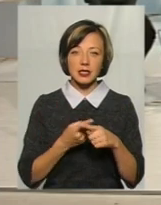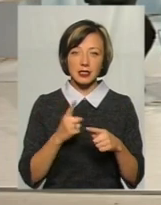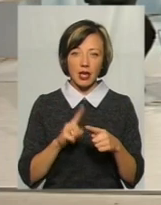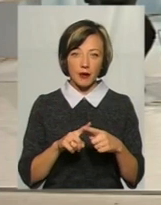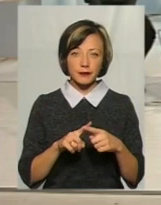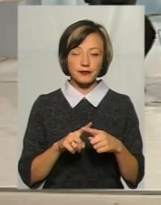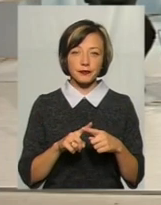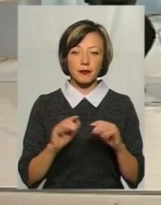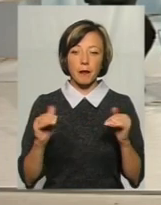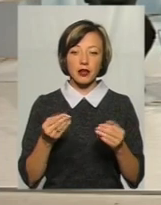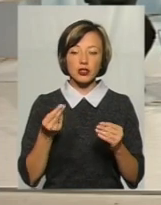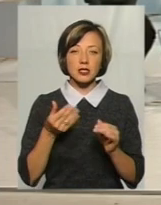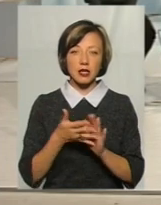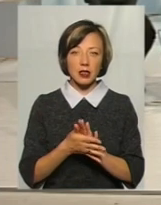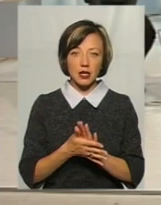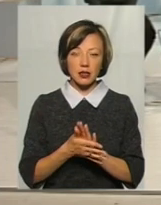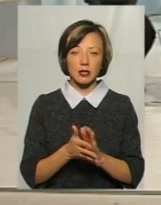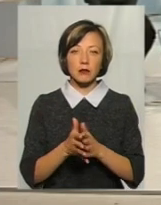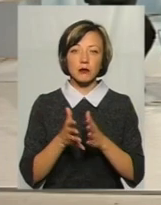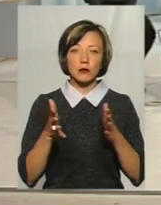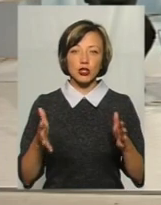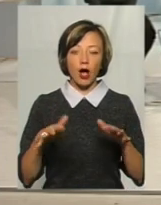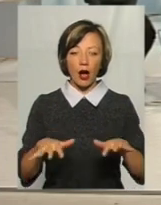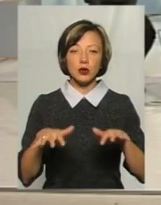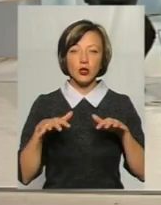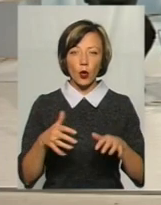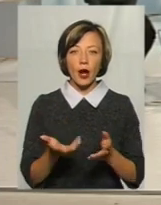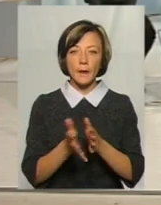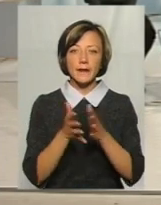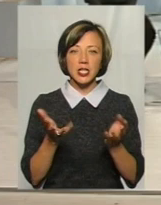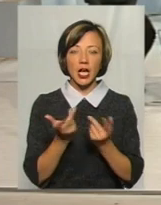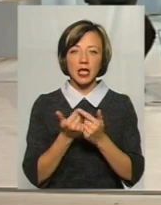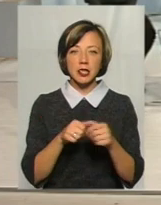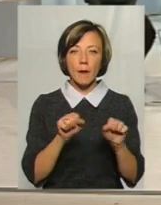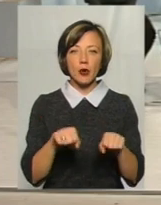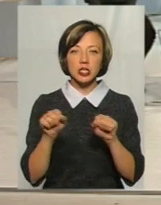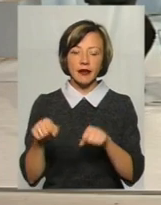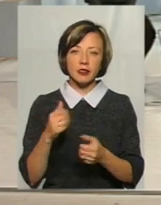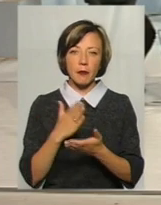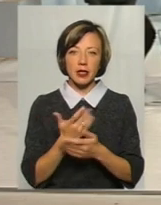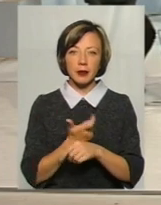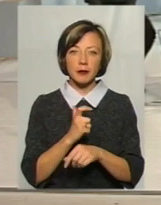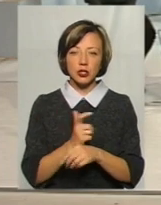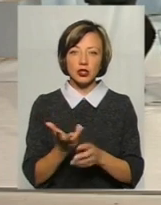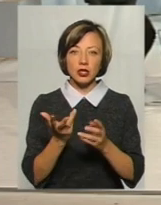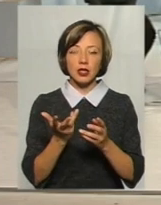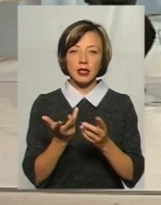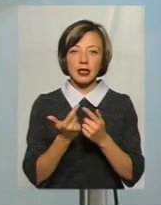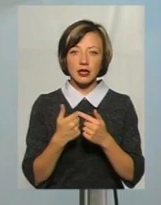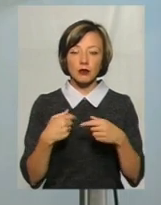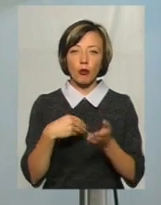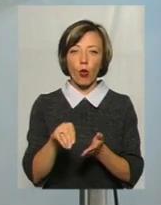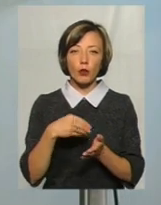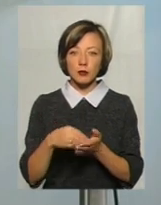менші затрати, більша аудиторія, більша кількість, можливість мати більшу кількість покупців, той же